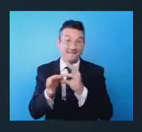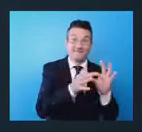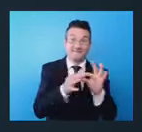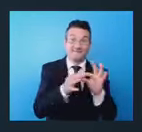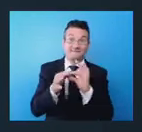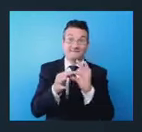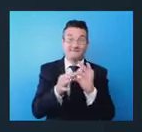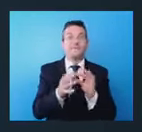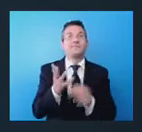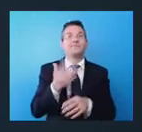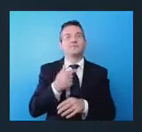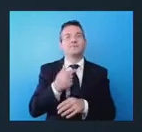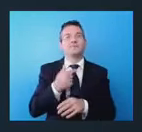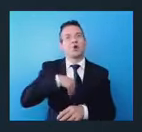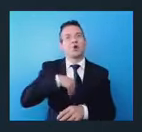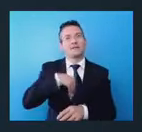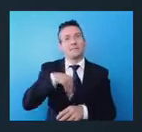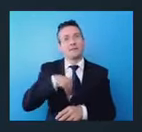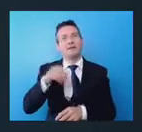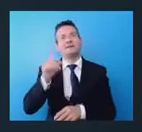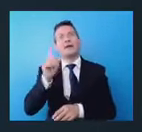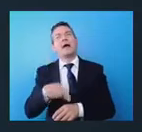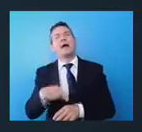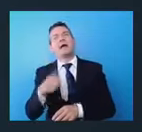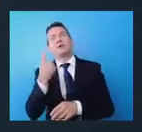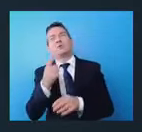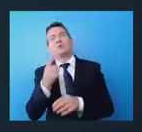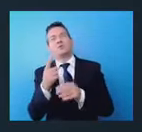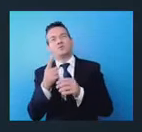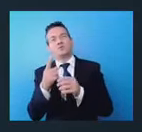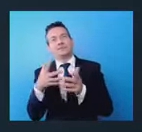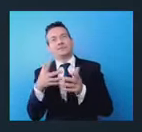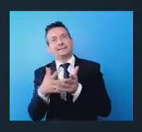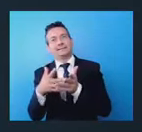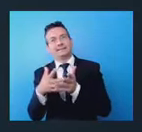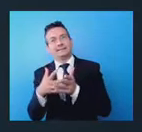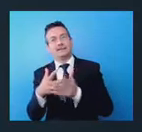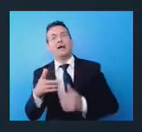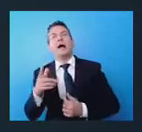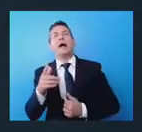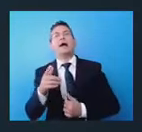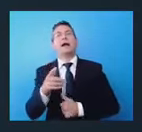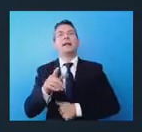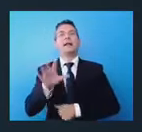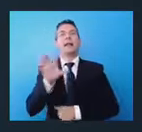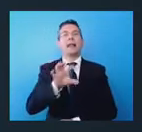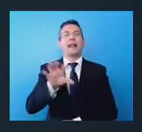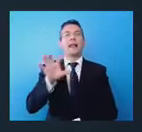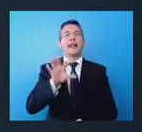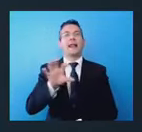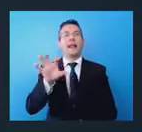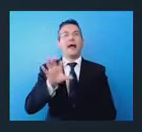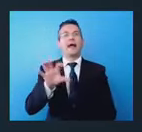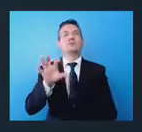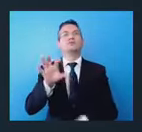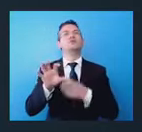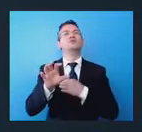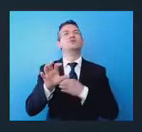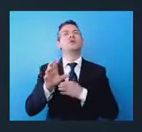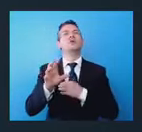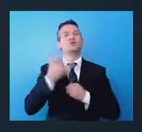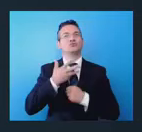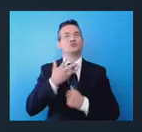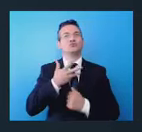consapevolezza è che il Lazio ha una concentrazione elevatissima di università, centri di ricerca che